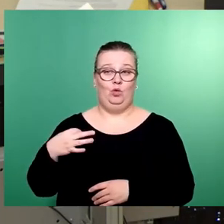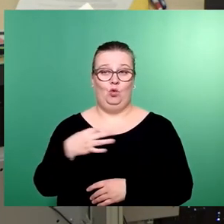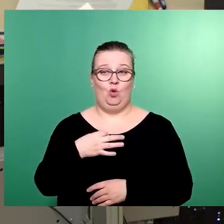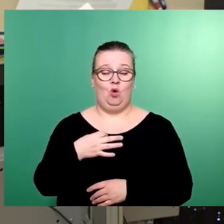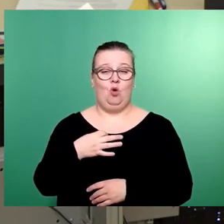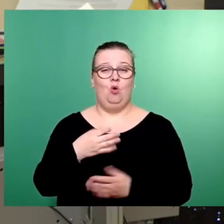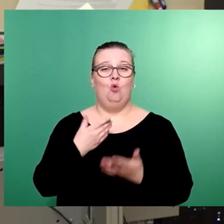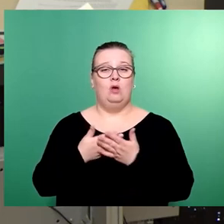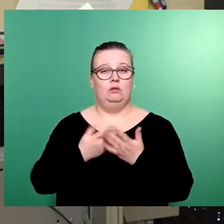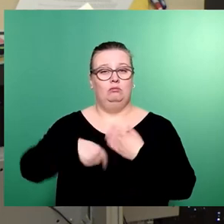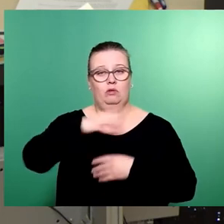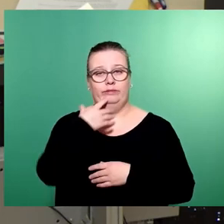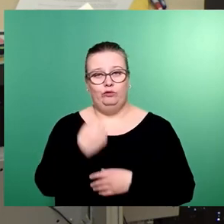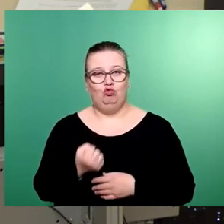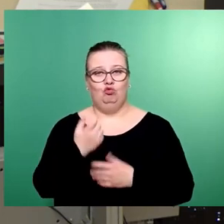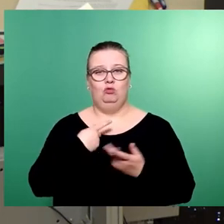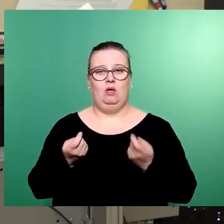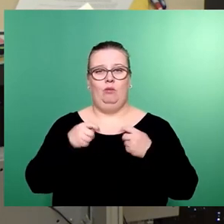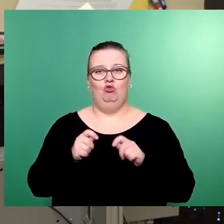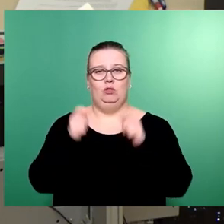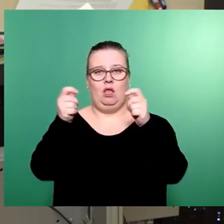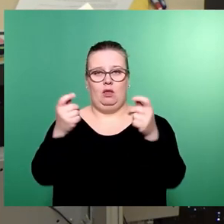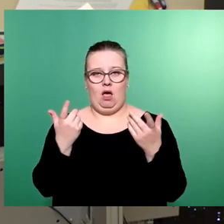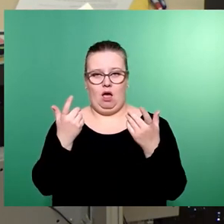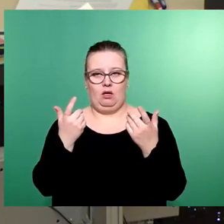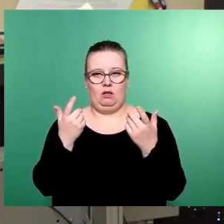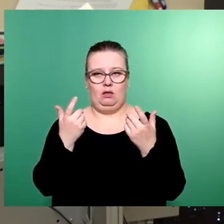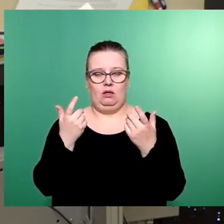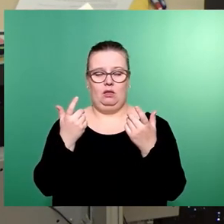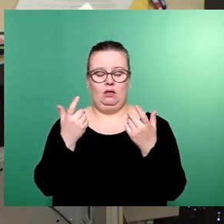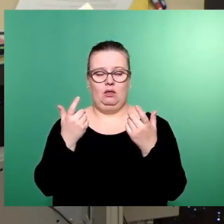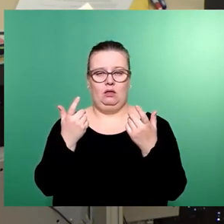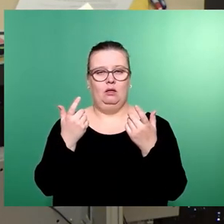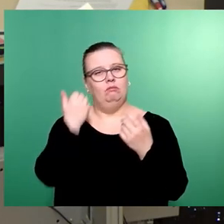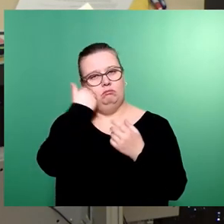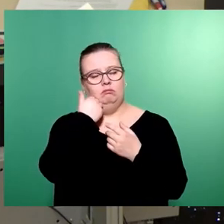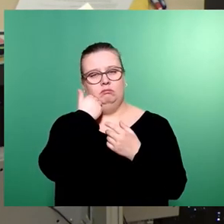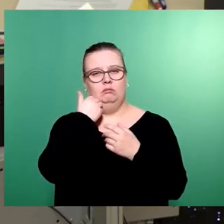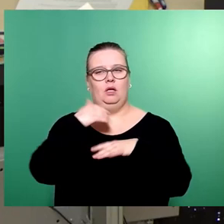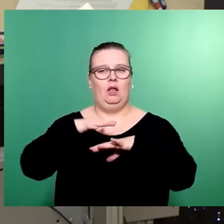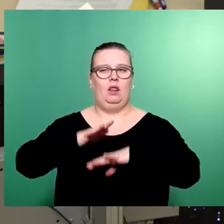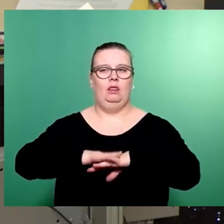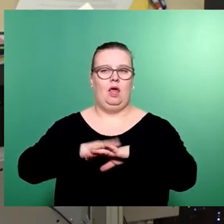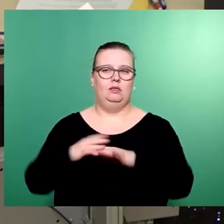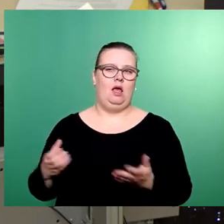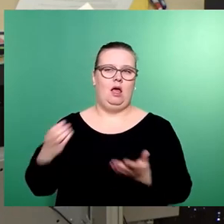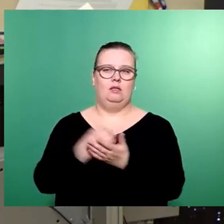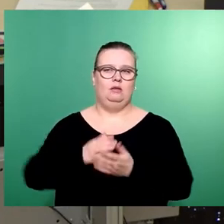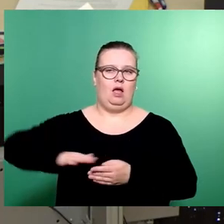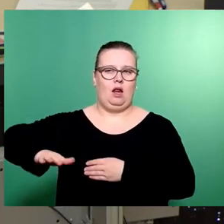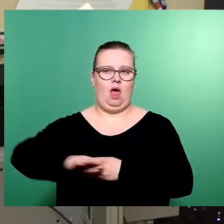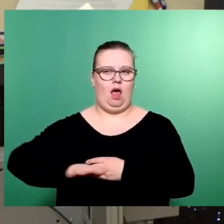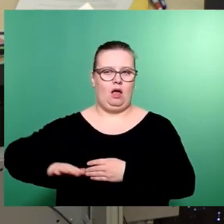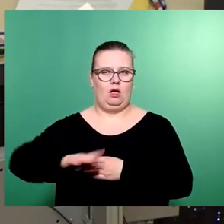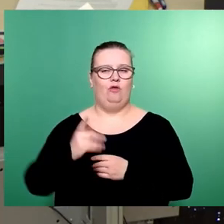Wunsch und unser Beschlussantrag, dass die Beschaffung der Netzersatzanlage über die